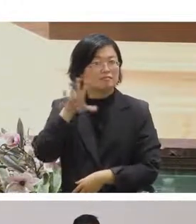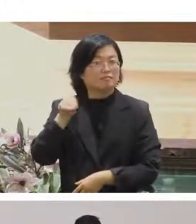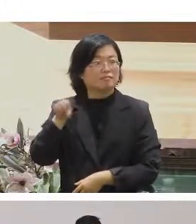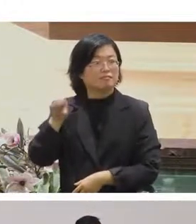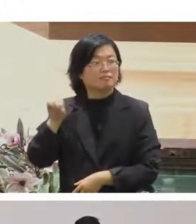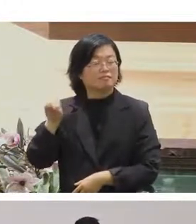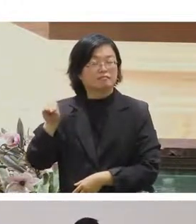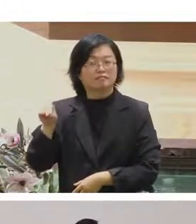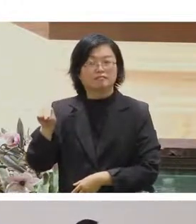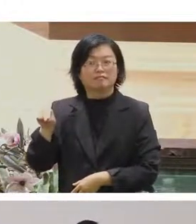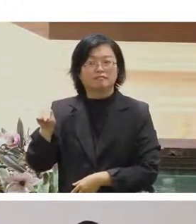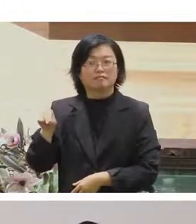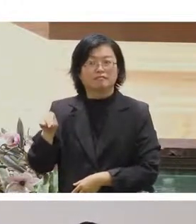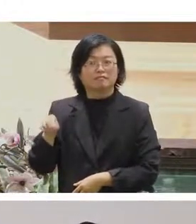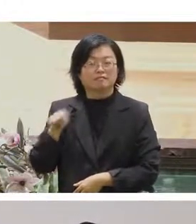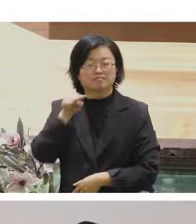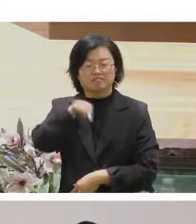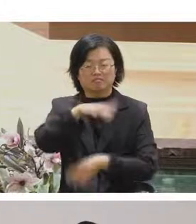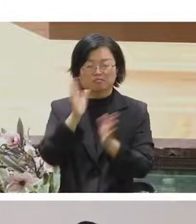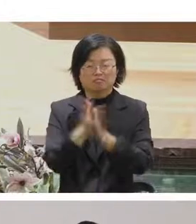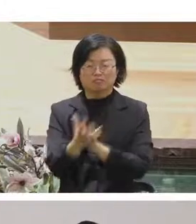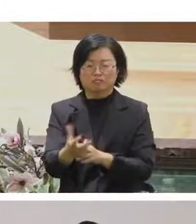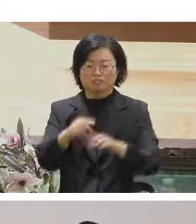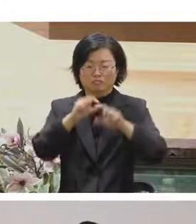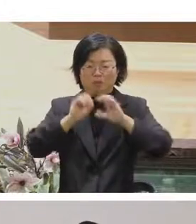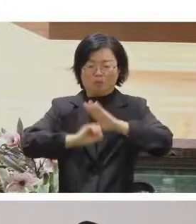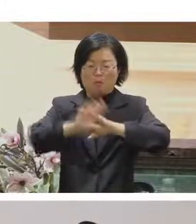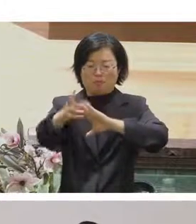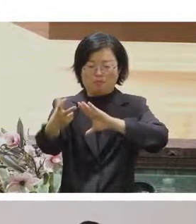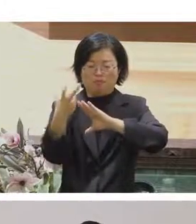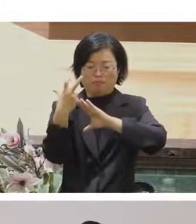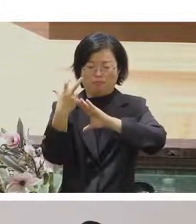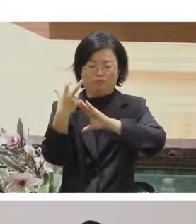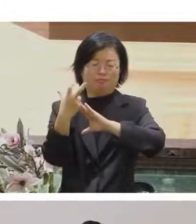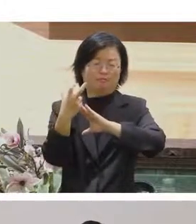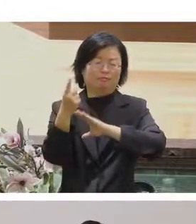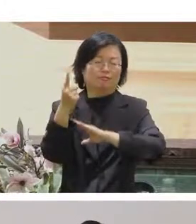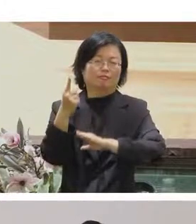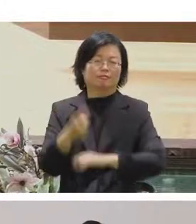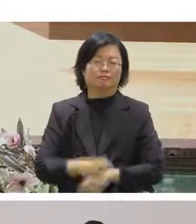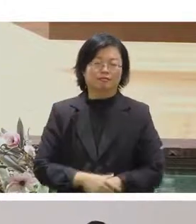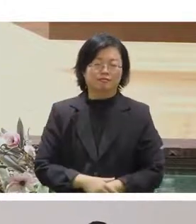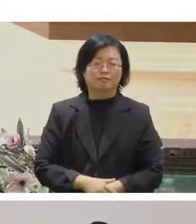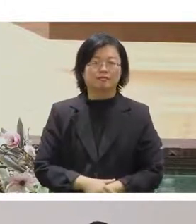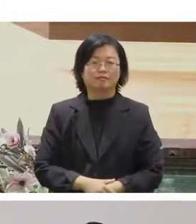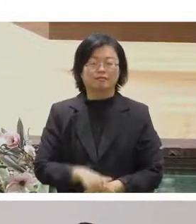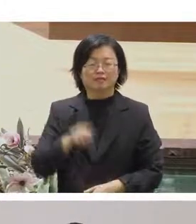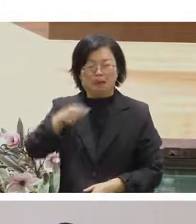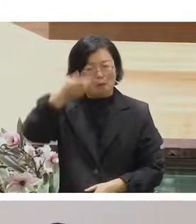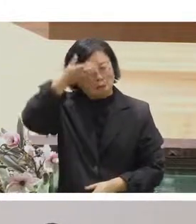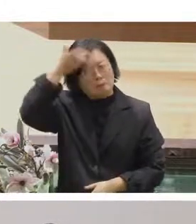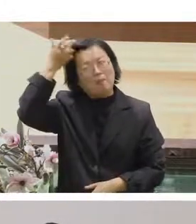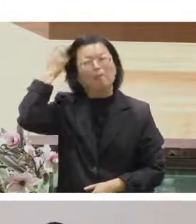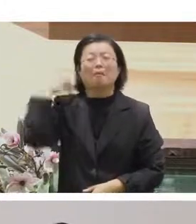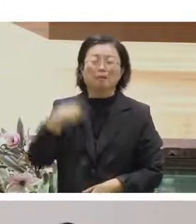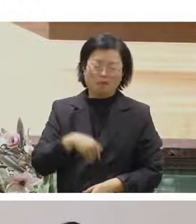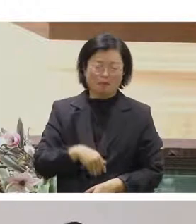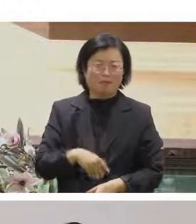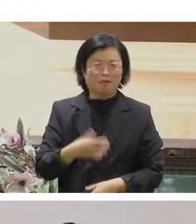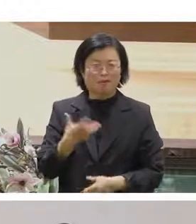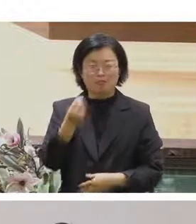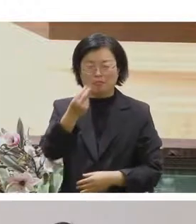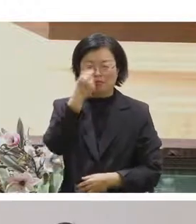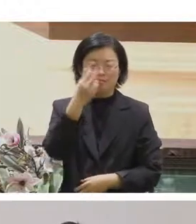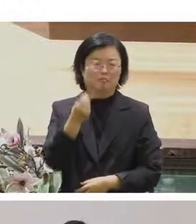嗨OK 大家都緊叮頂目好你在剝頭髮你不是在舉手好 OK那